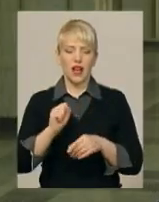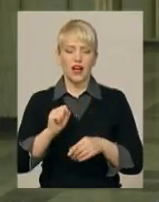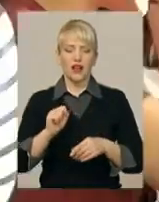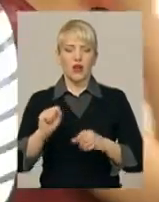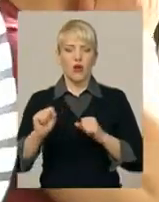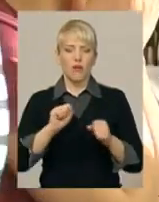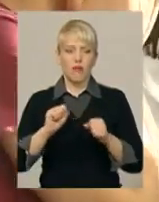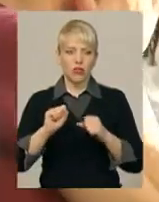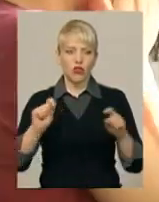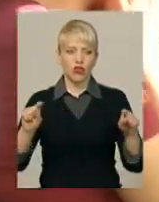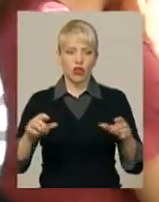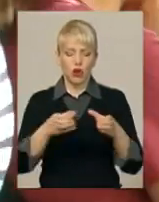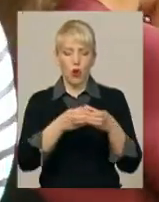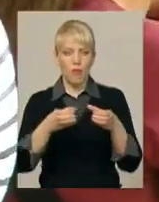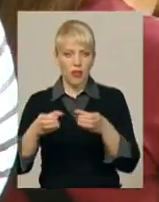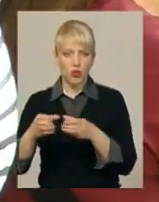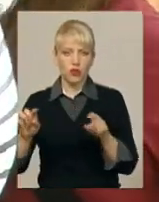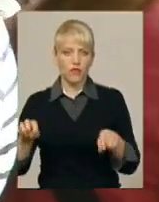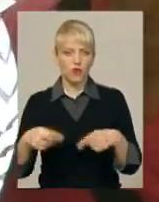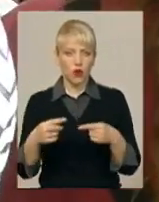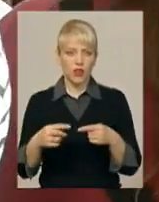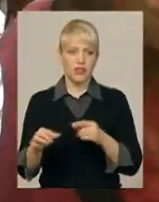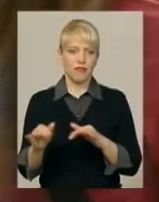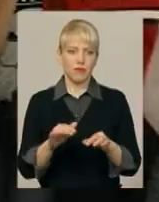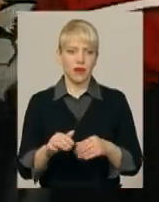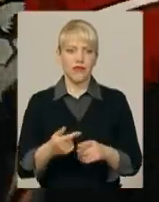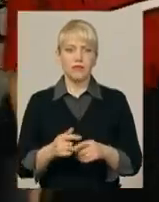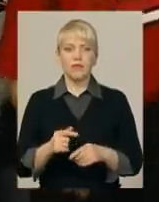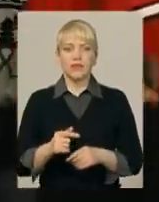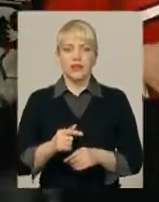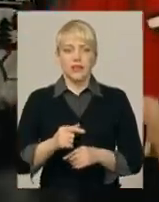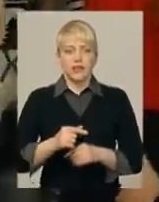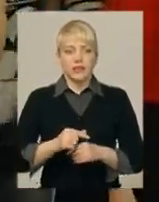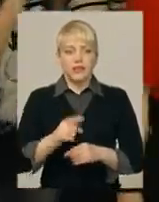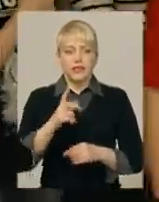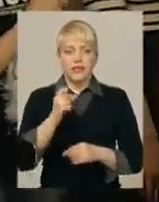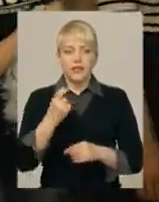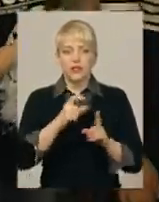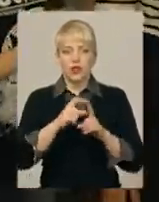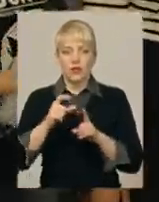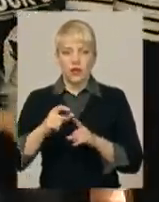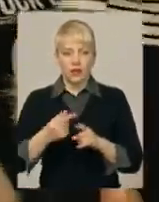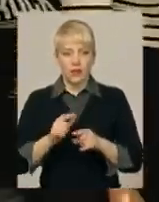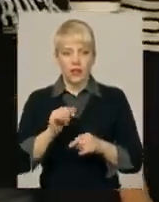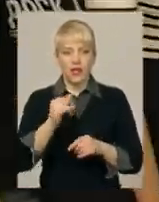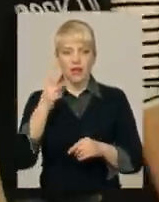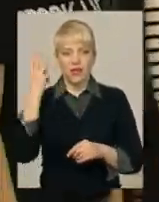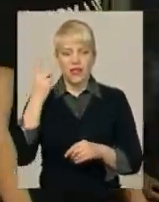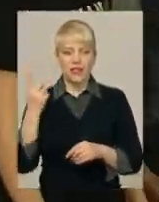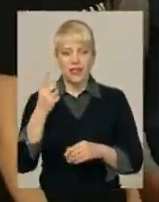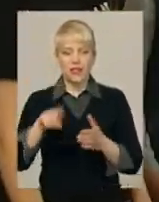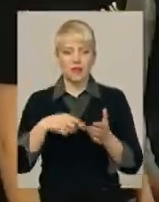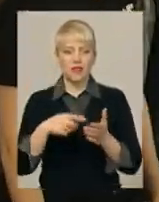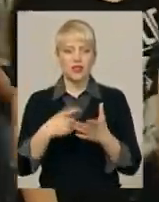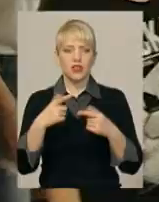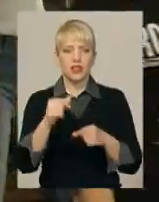було дуже багато. Школа волонтерів створена для молоді, яка хоче себе проявити, каже Владислав Гребенюк. За його словами, Хмельницький – єдине місто в Україні,